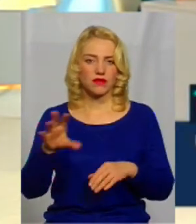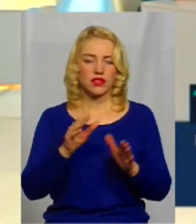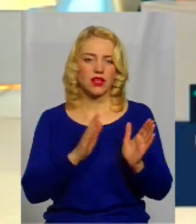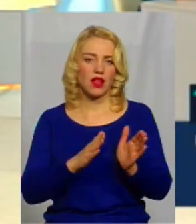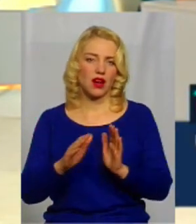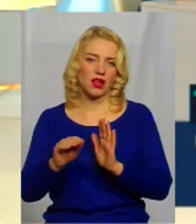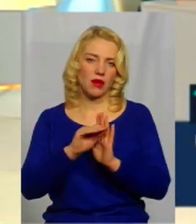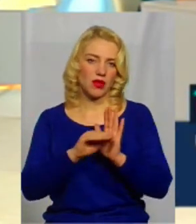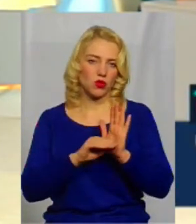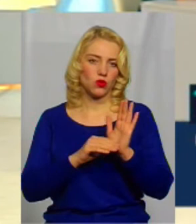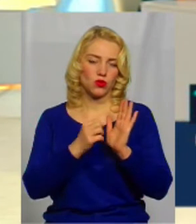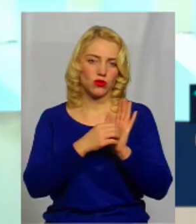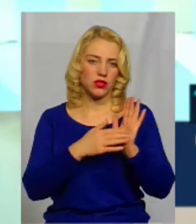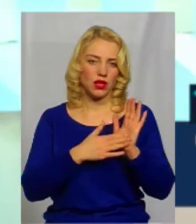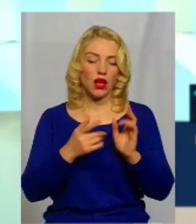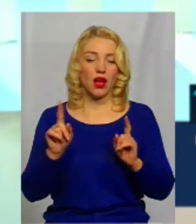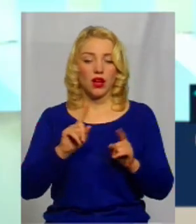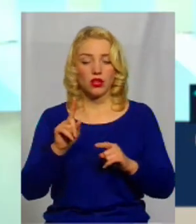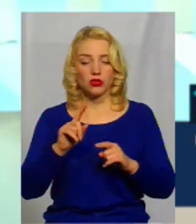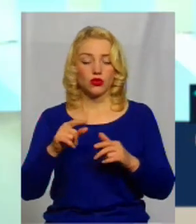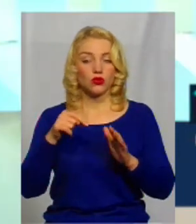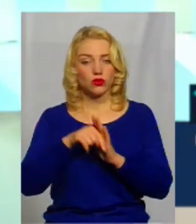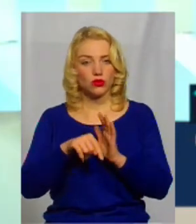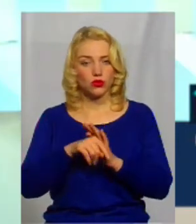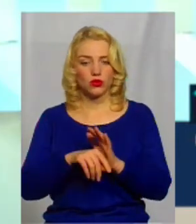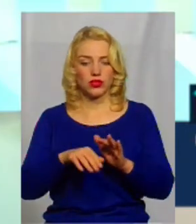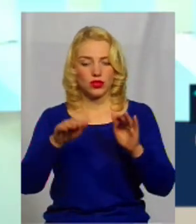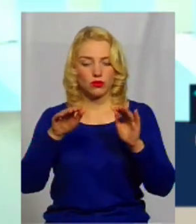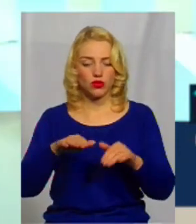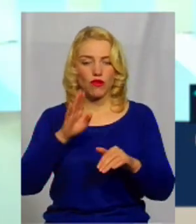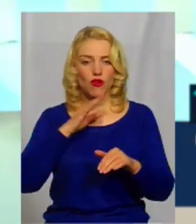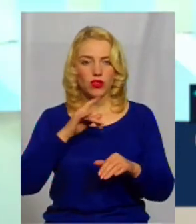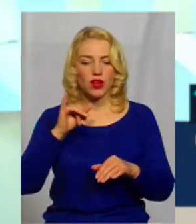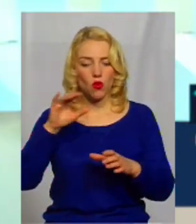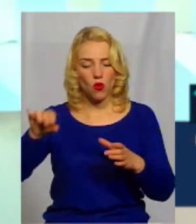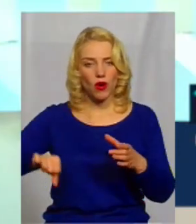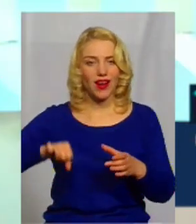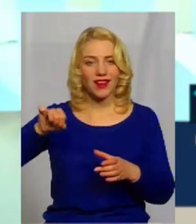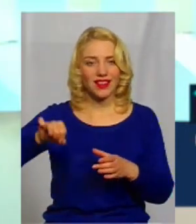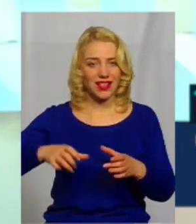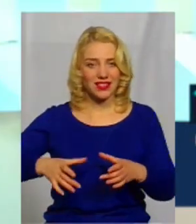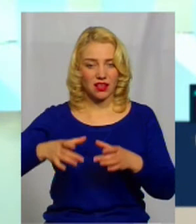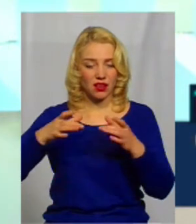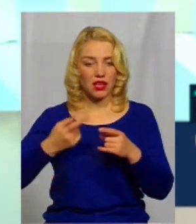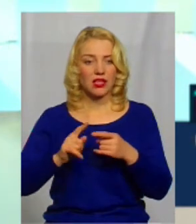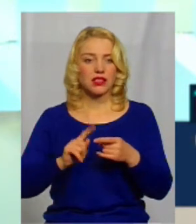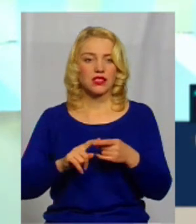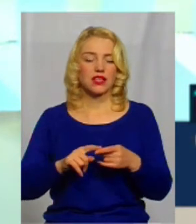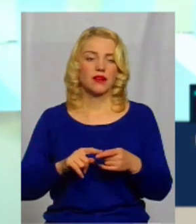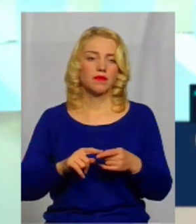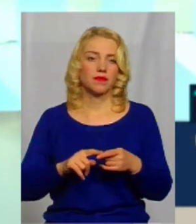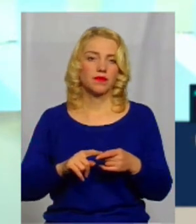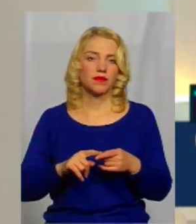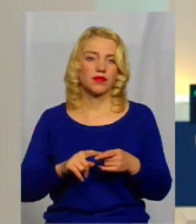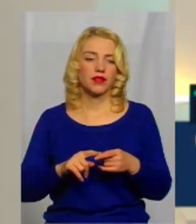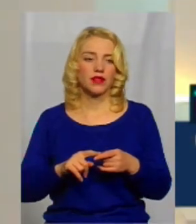залежності рівня води в Ставку і в Криницях, то я вам скажу так, що, по-перше, це рибогосподарська технологічна